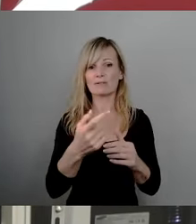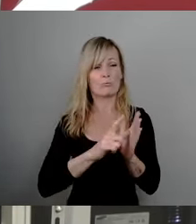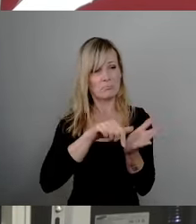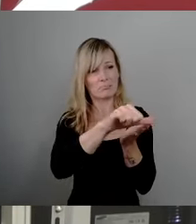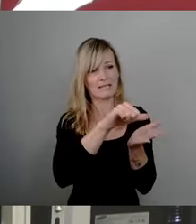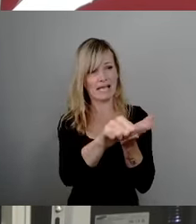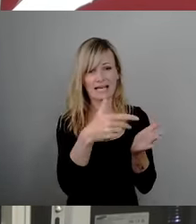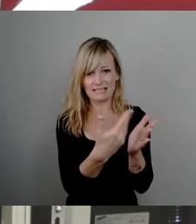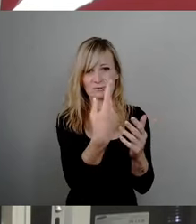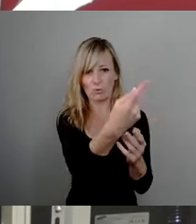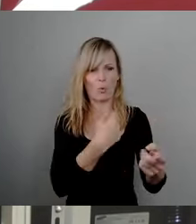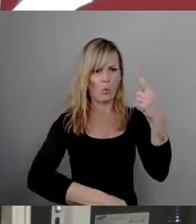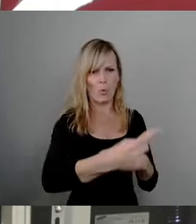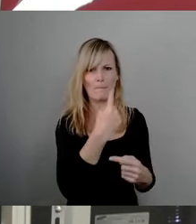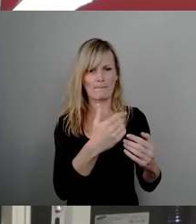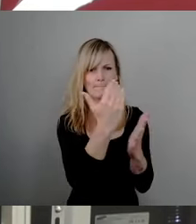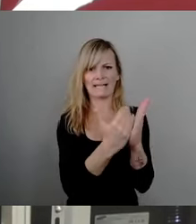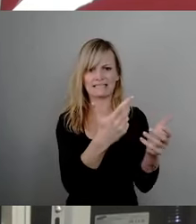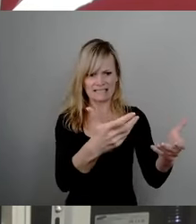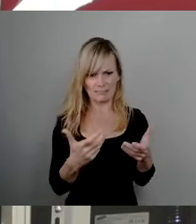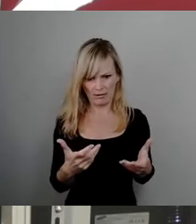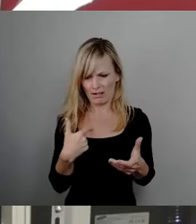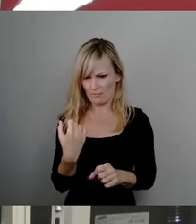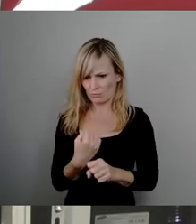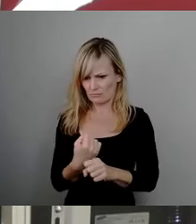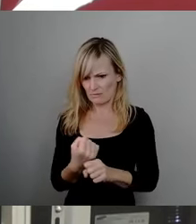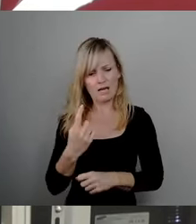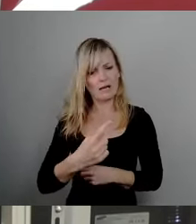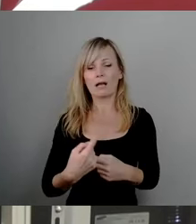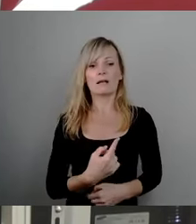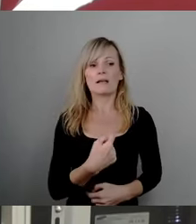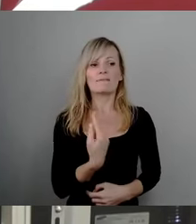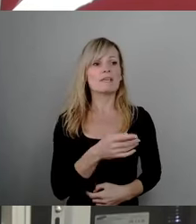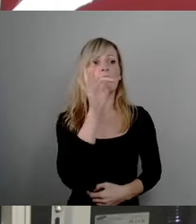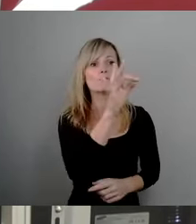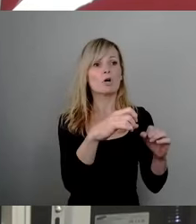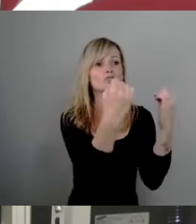Prinzips. Denn wir als Bürger sind nicht für den Staat da, sondern umgedreht, meine Damen und Herren. Das mal vorneweg.